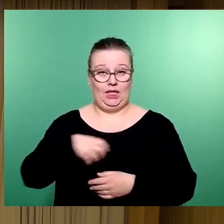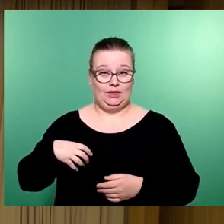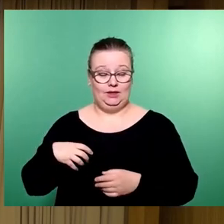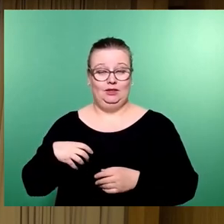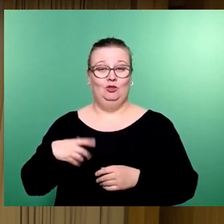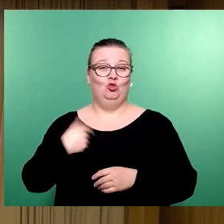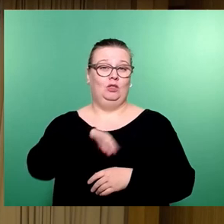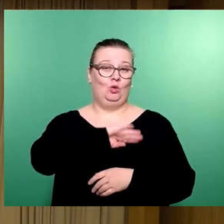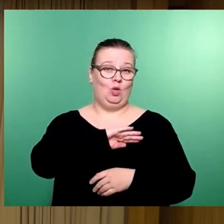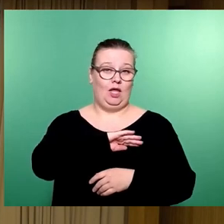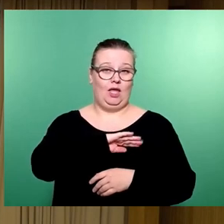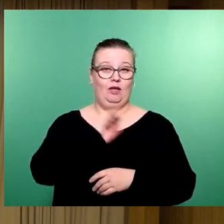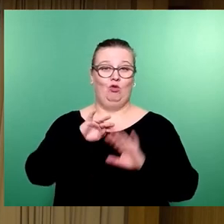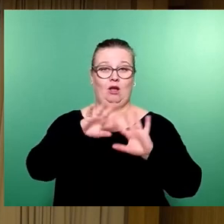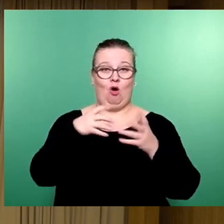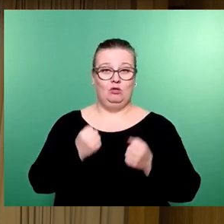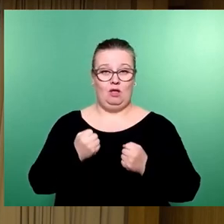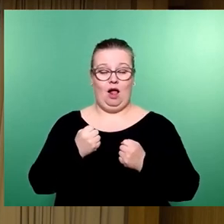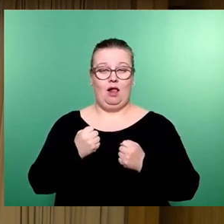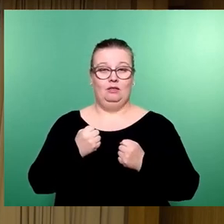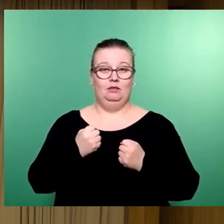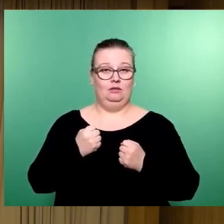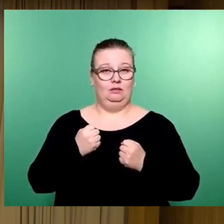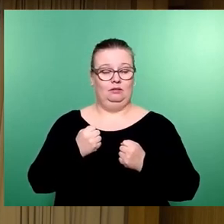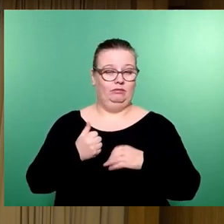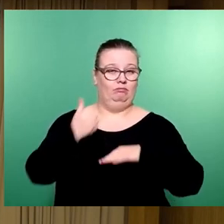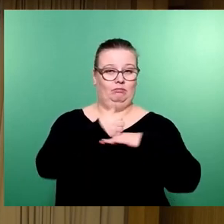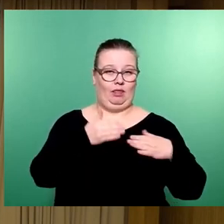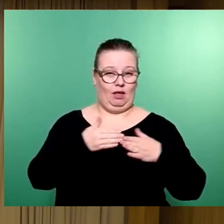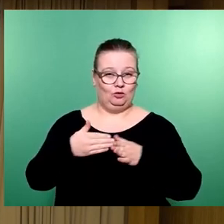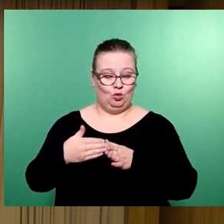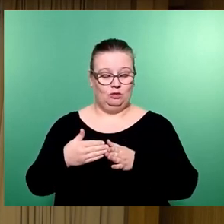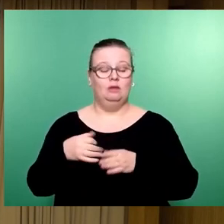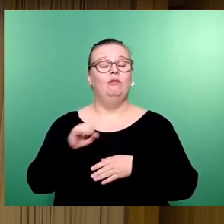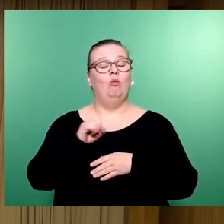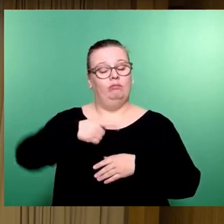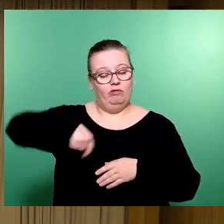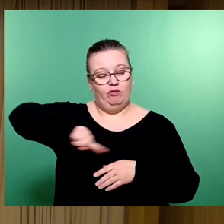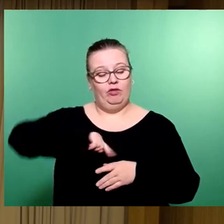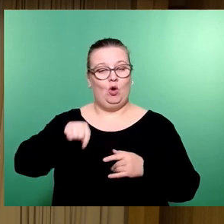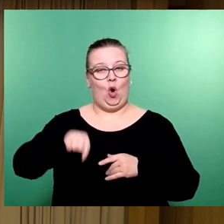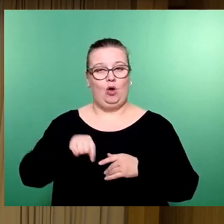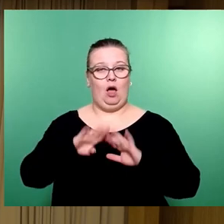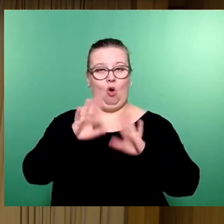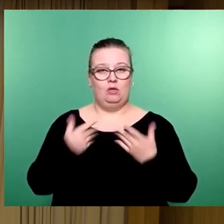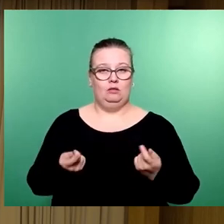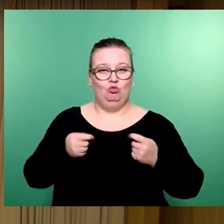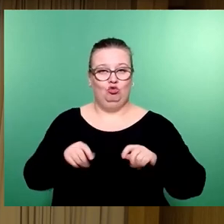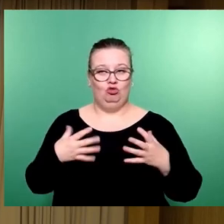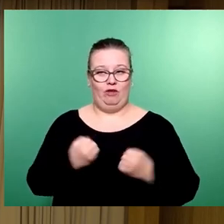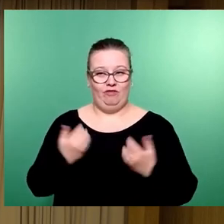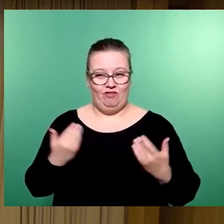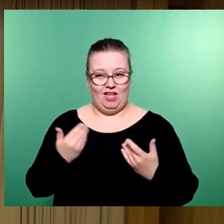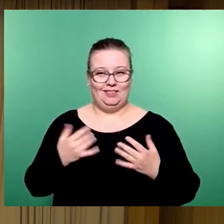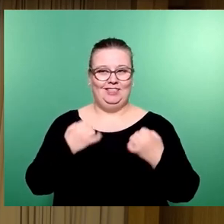der haushaltstragenden Fraktion hier betont. Denn wir schaffen mit dem Haushaltsbeschuss schon heute Sicherheit